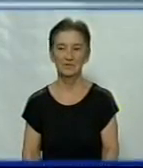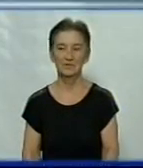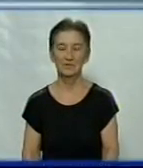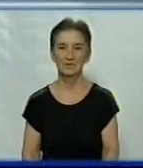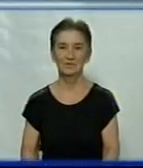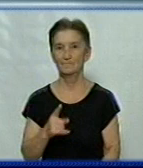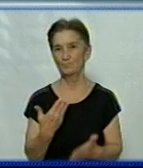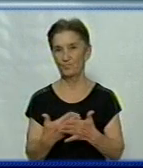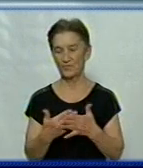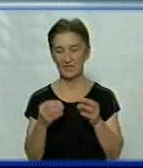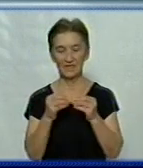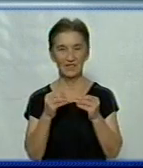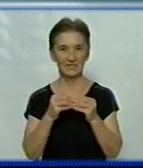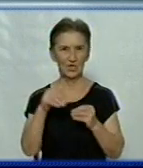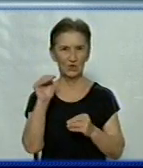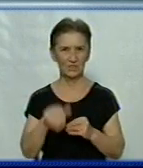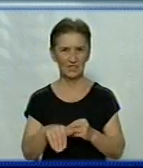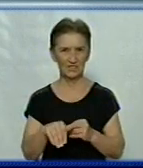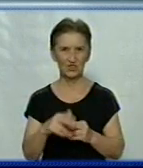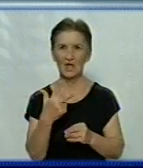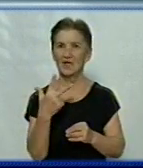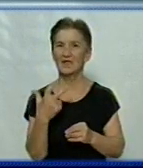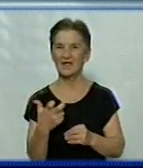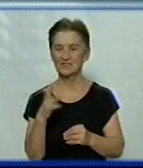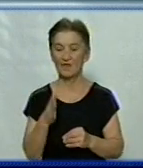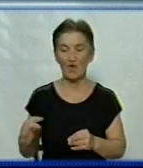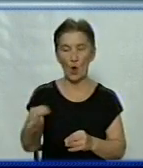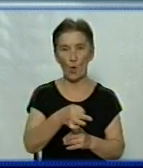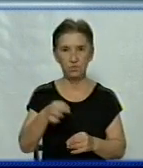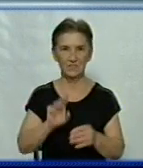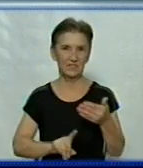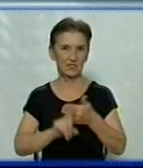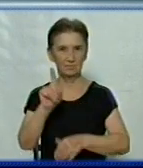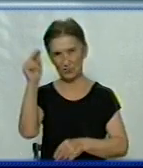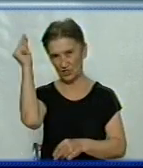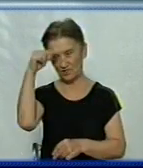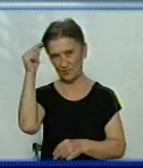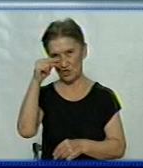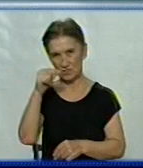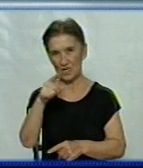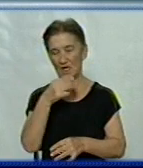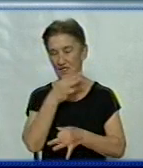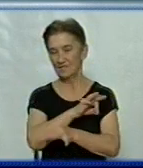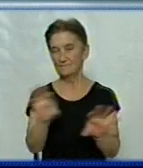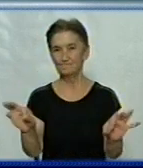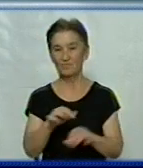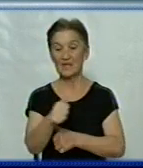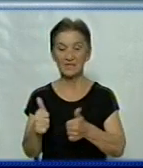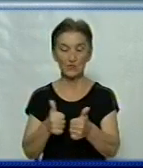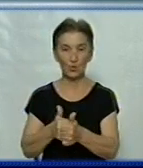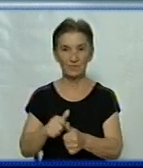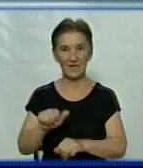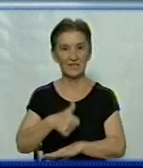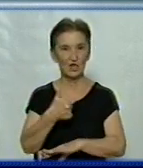Майже 10 тисяч 300 першокласників в області розпочали сьогодні навчання. Про це Суспільному розповіла заступниця